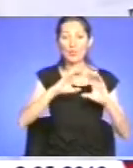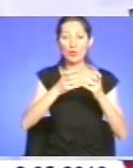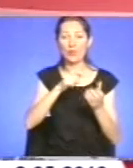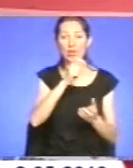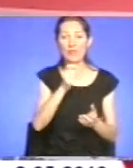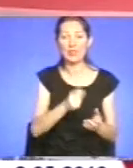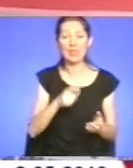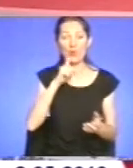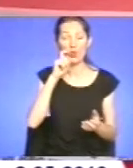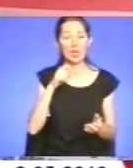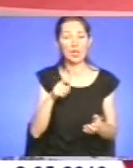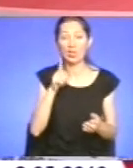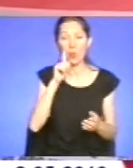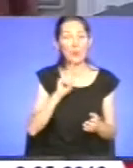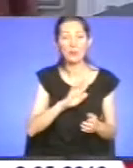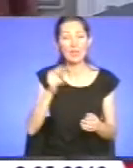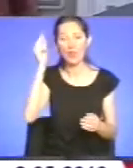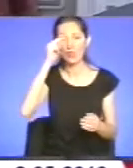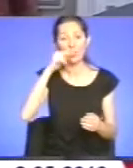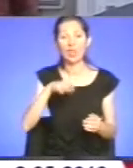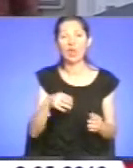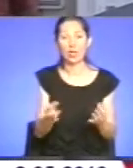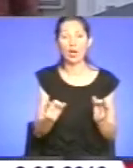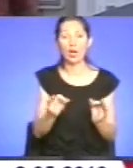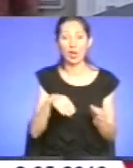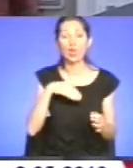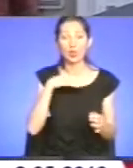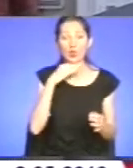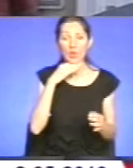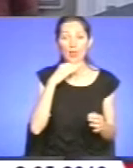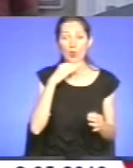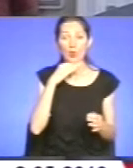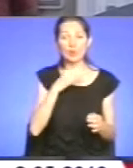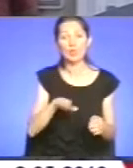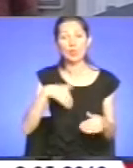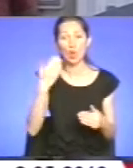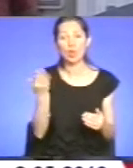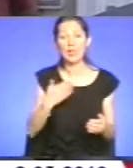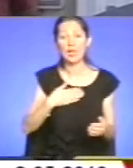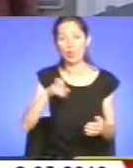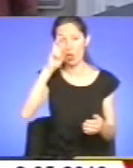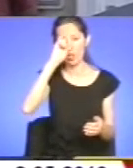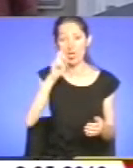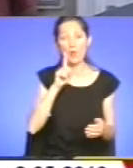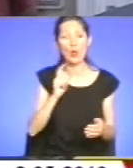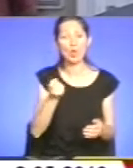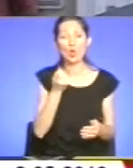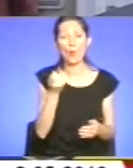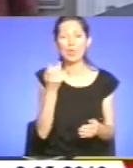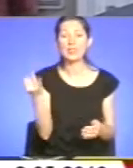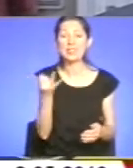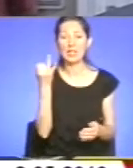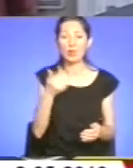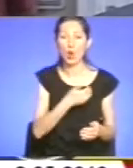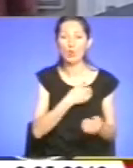дослідниками вивчена недостатньо. З сторони нашої держави поки що мало зацікавлення. Хочу сказати такий цікавий